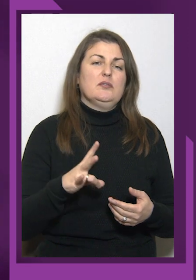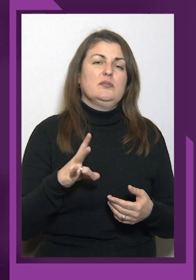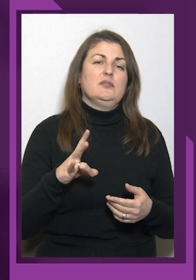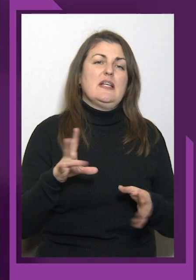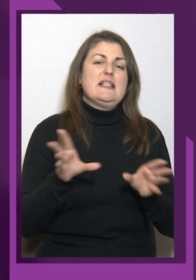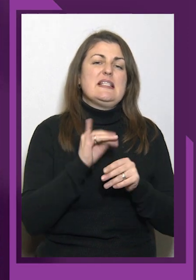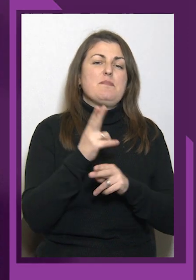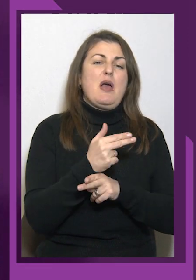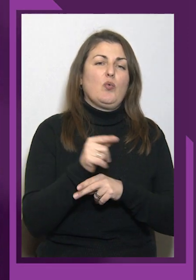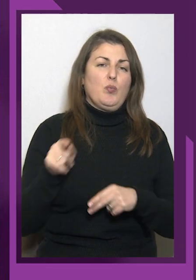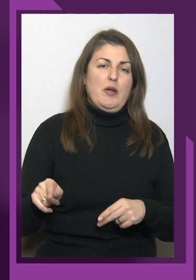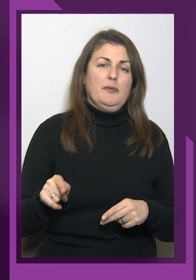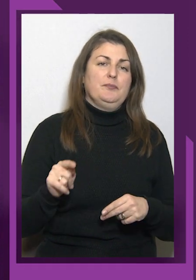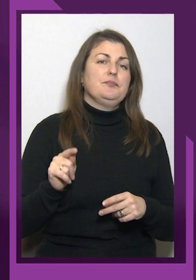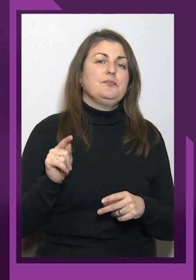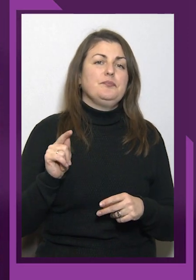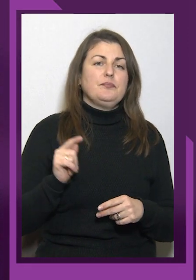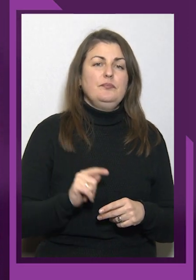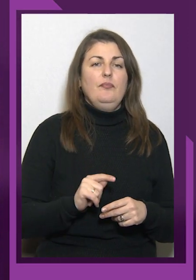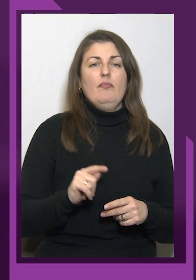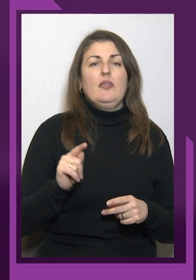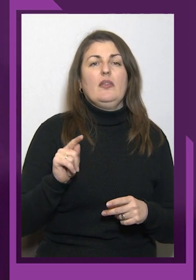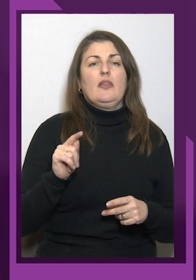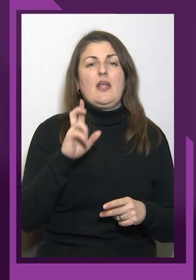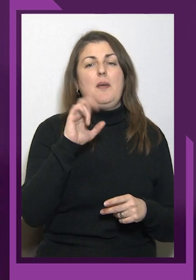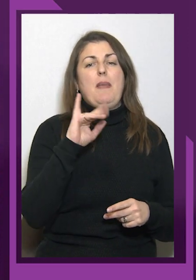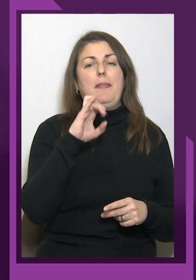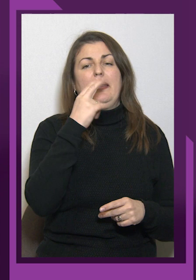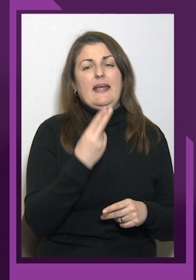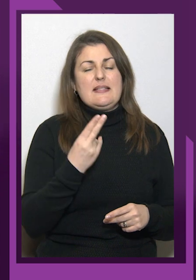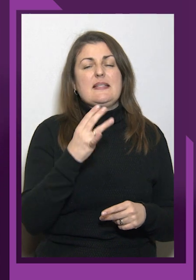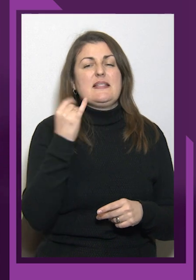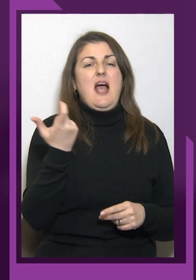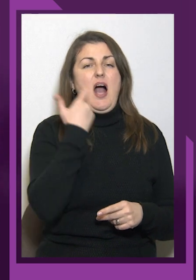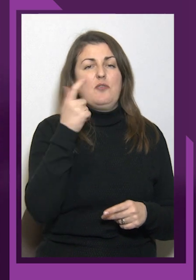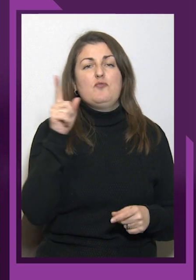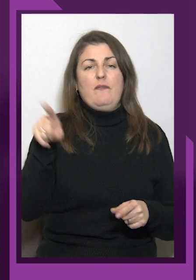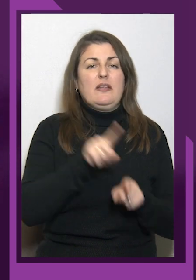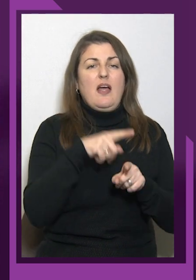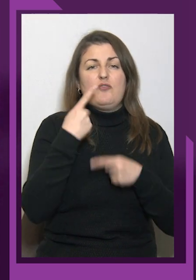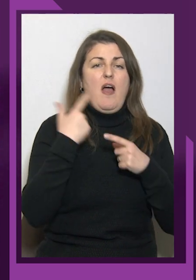бабінець з Харкова, тому що, як він каже, в Харкові не залишилось ні одного того місця, яке я любив.